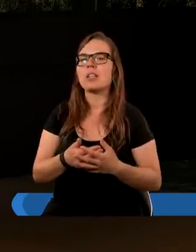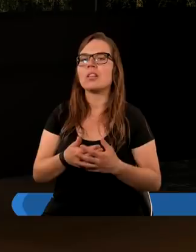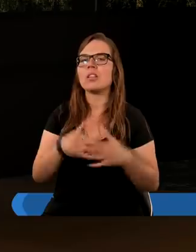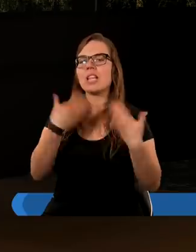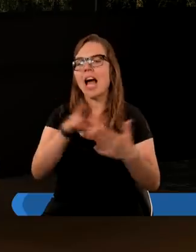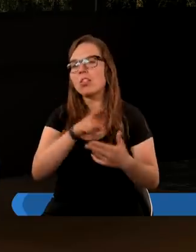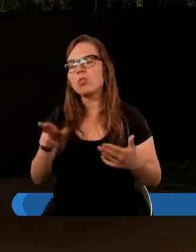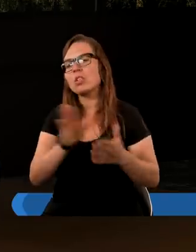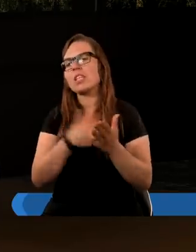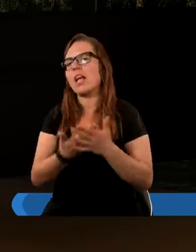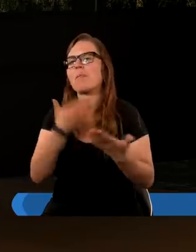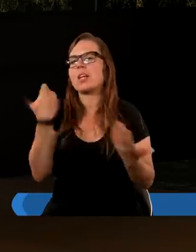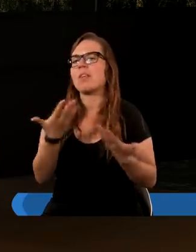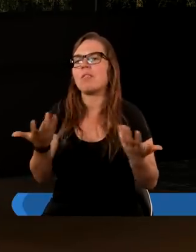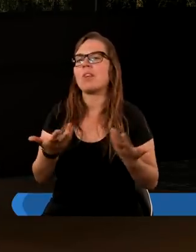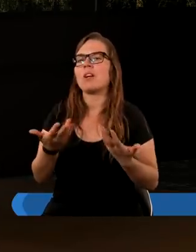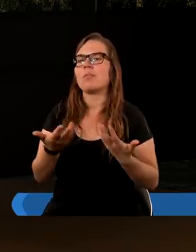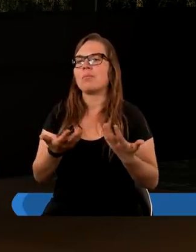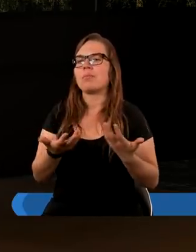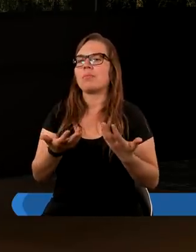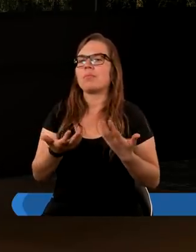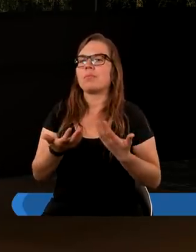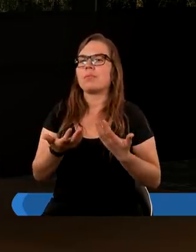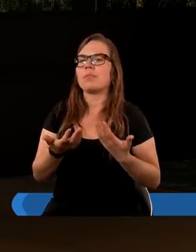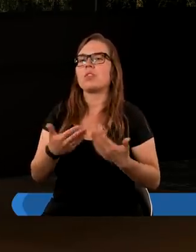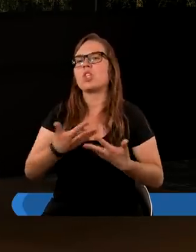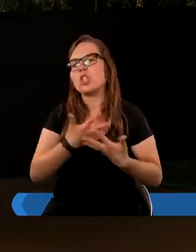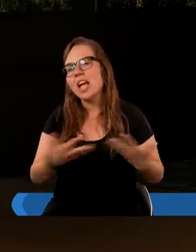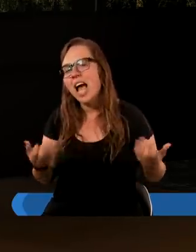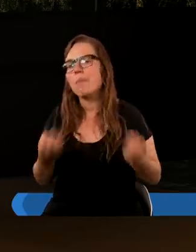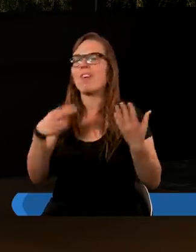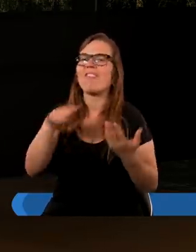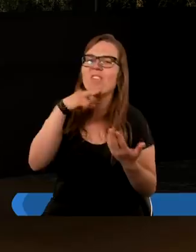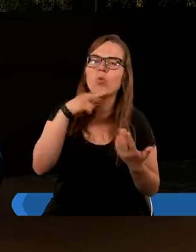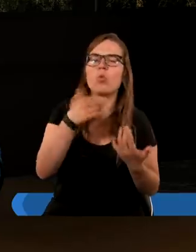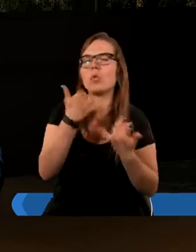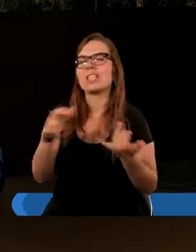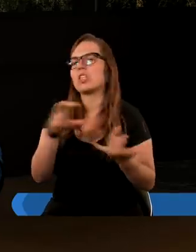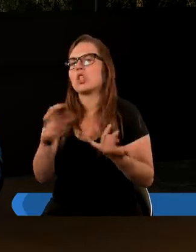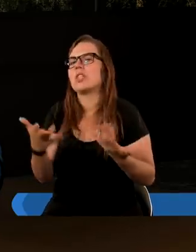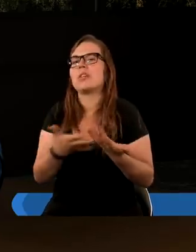daną rzecz, czy na przykład nie wiem wyłonił ziemię z wód, stworzył